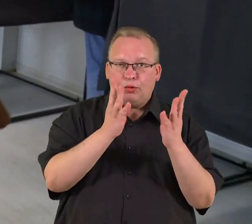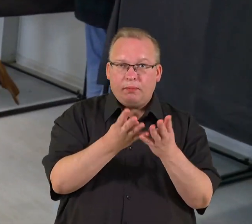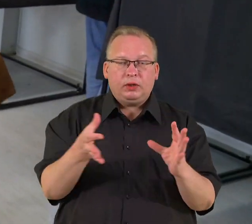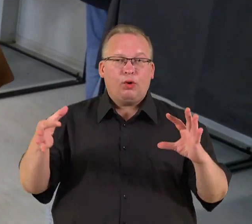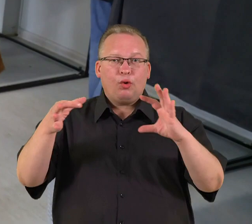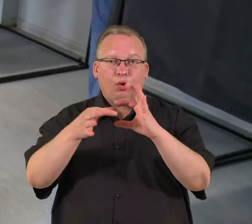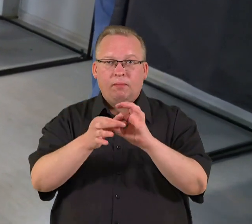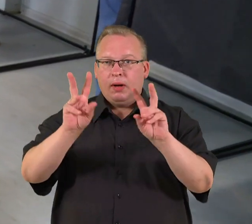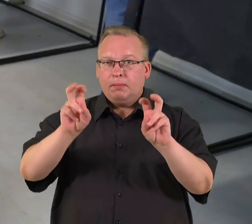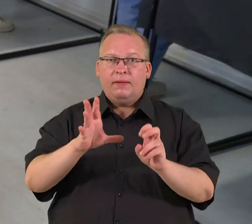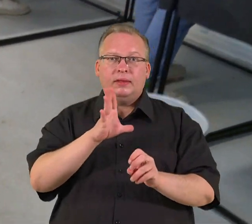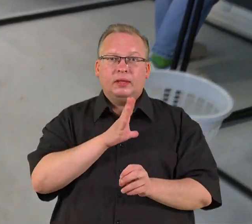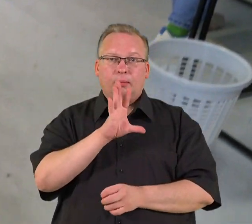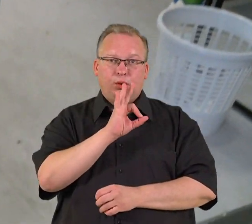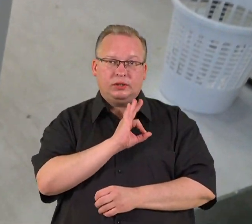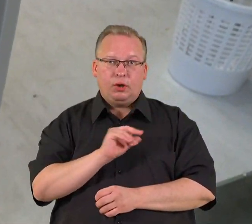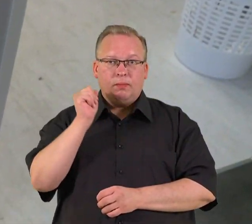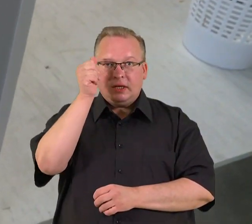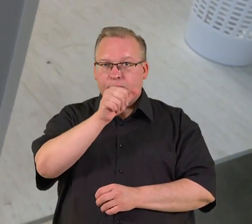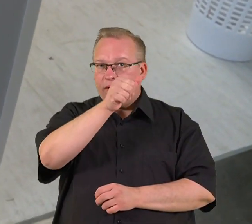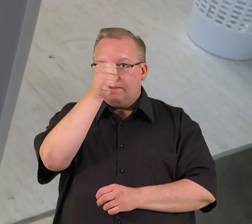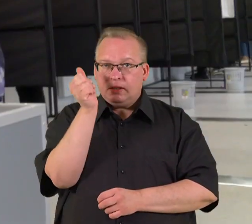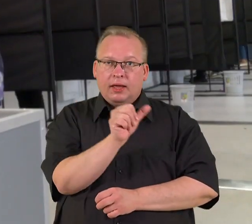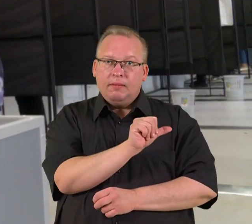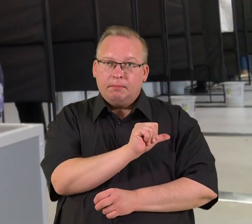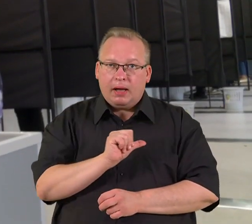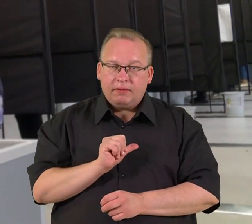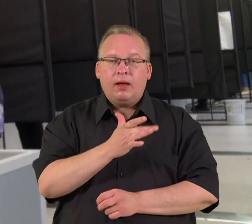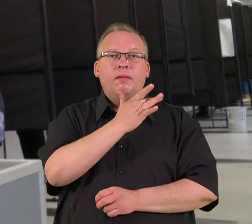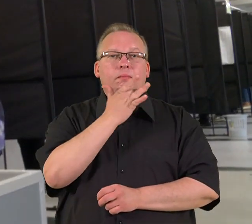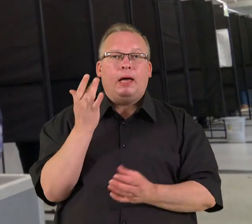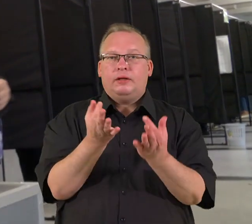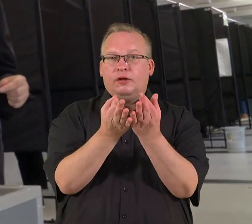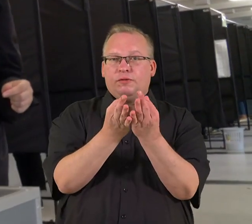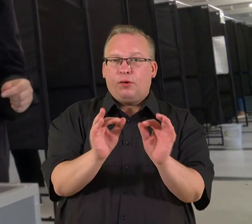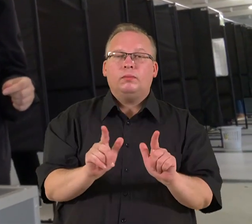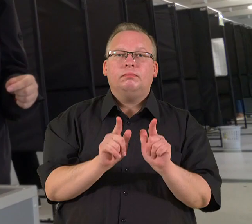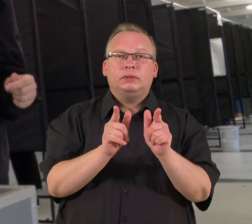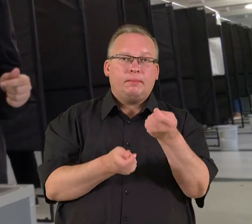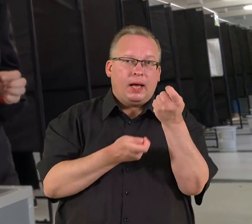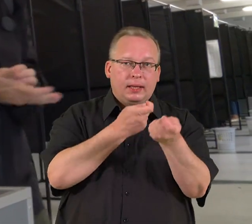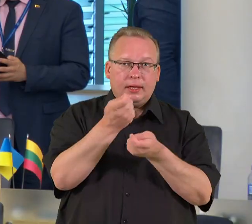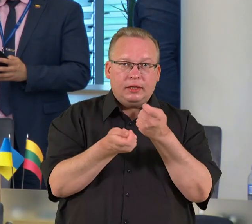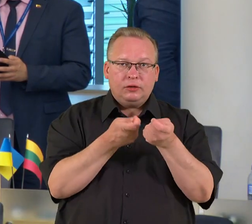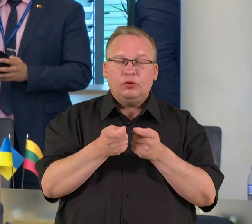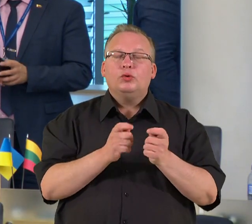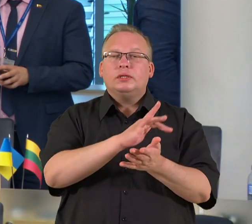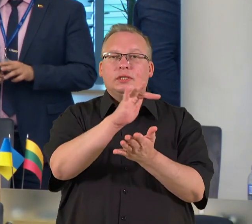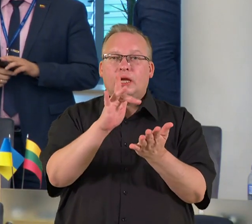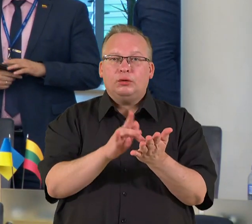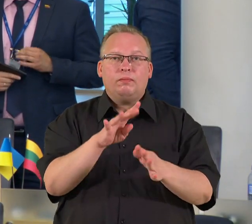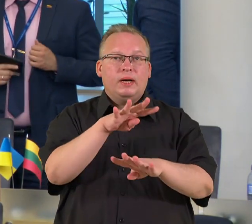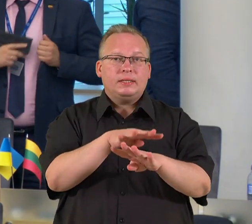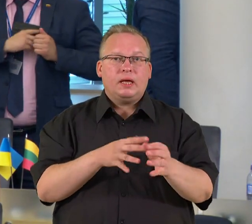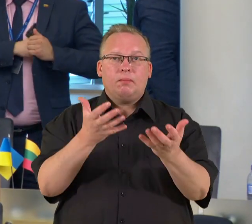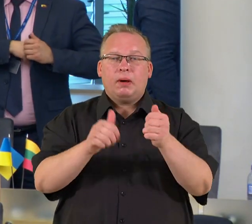pavadinimuose negalės būti naudojami asmenų vardai tai pavardės, partijoms leidžiamas teikti analitinius centrus. Seimas taip pat